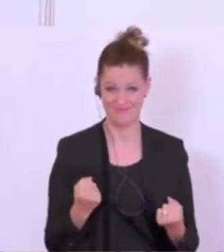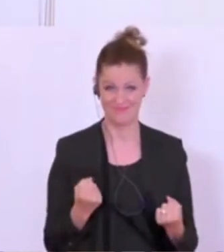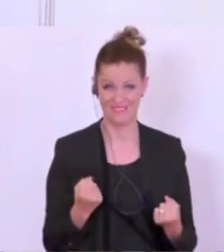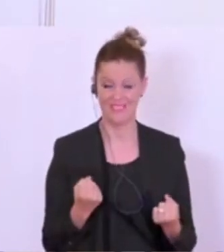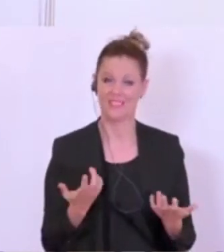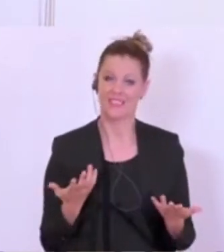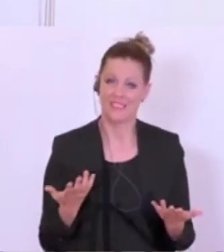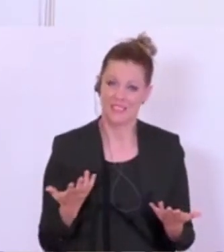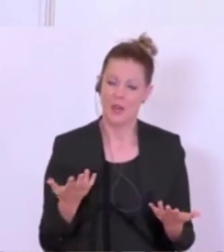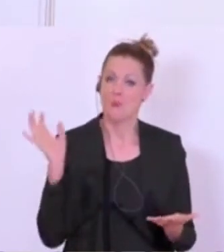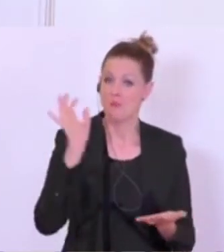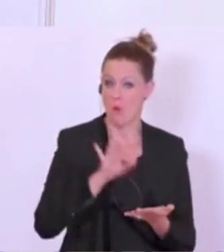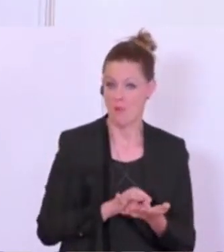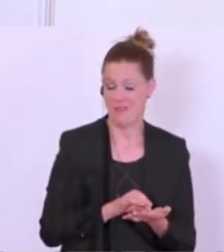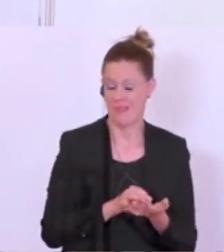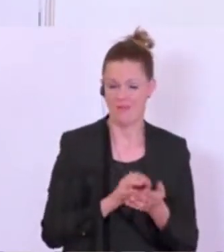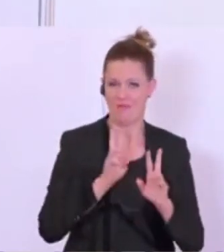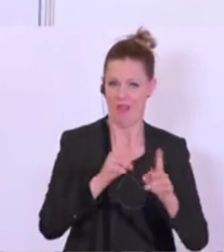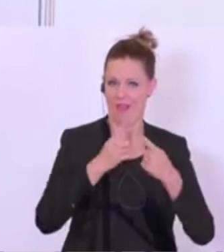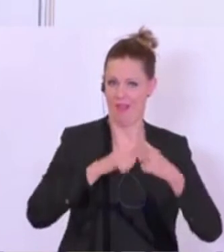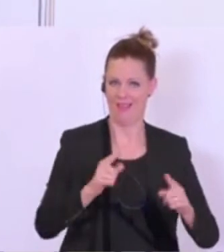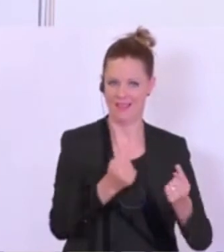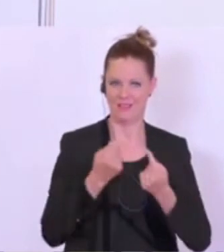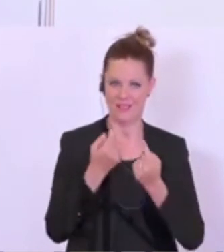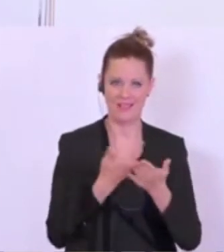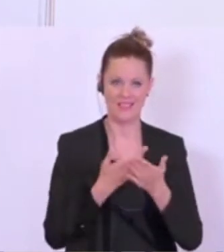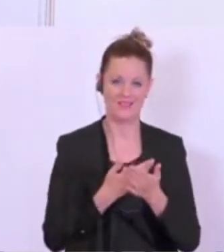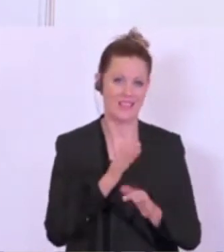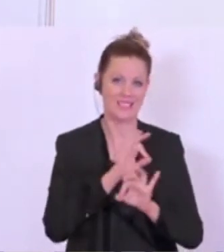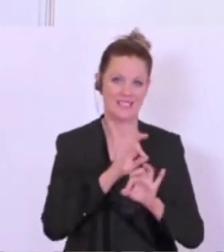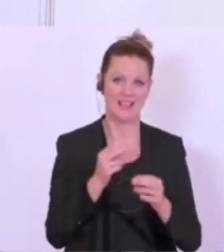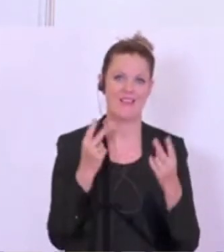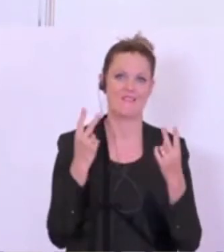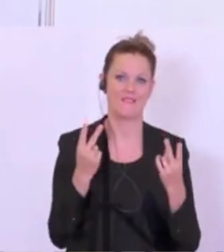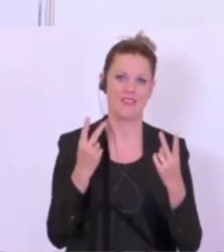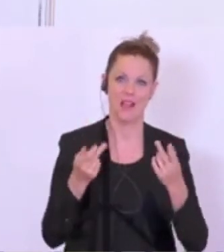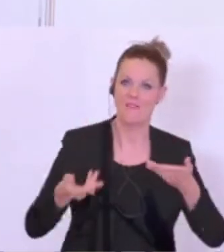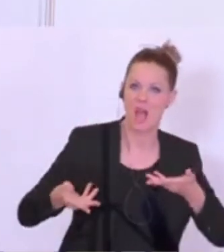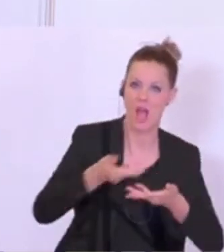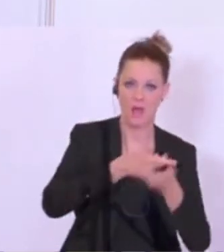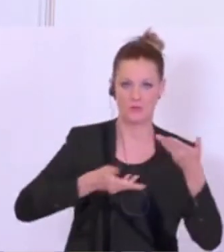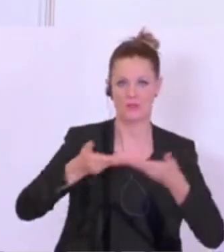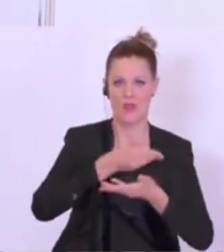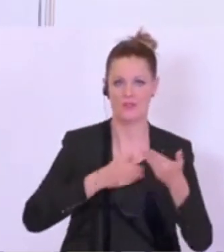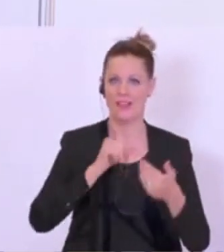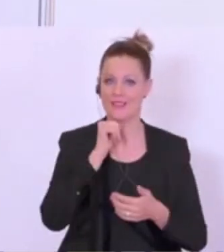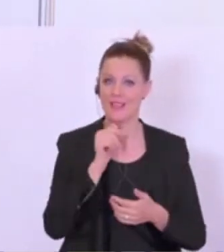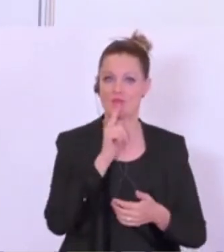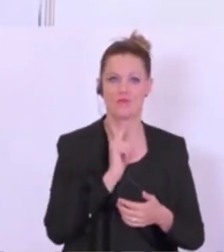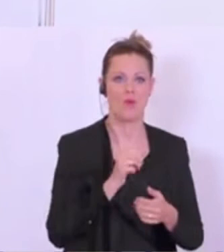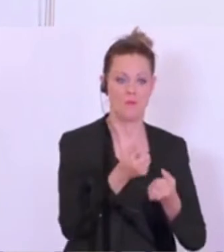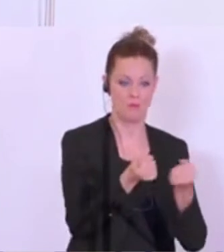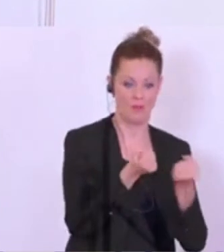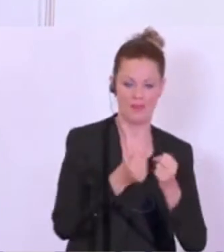immer wieder fordern. Im Moment ist das anders. Und deswegen ist es auch so wichtig, dass wir uns austauschen, nicht nur zwischen Politik und